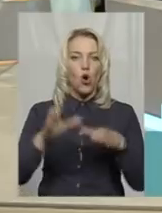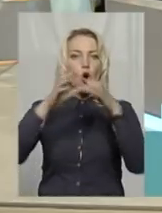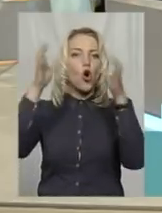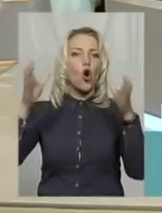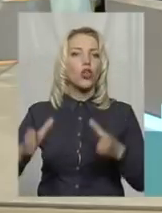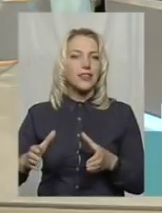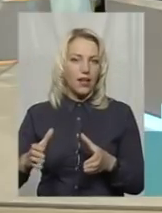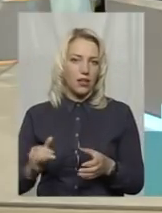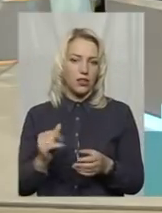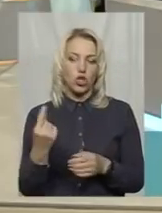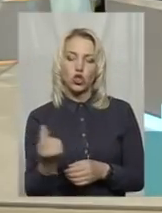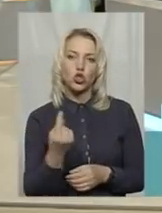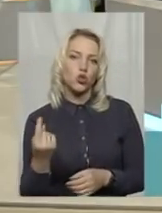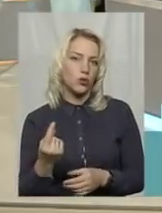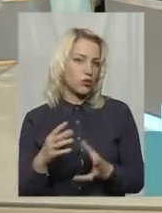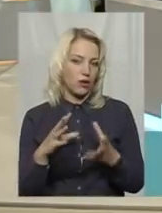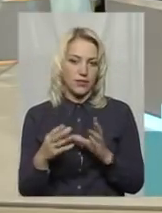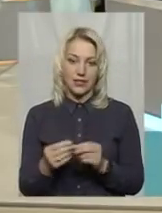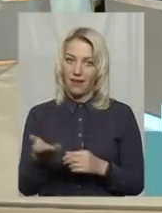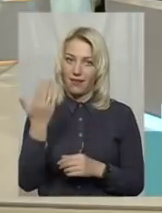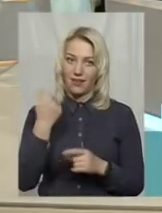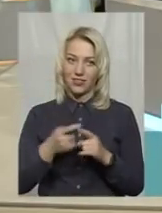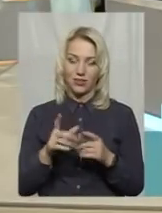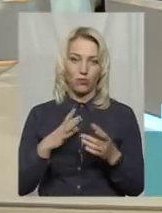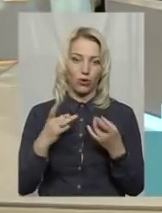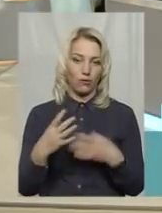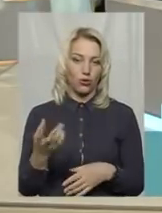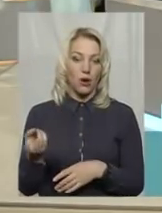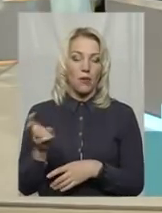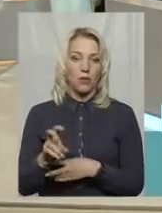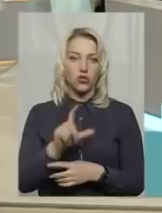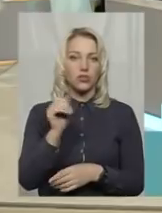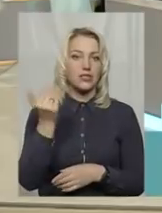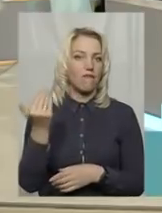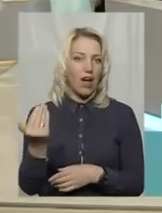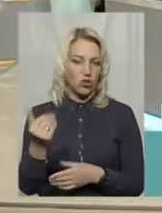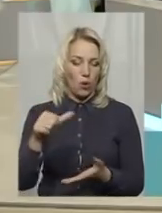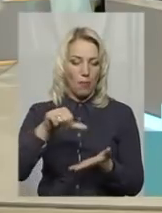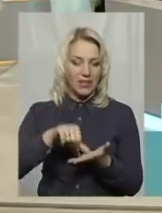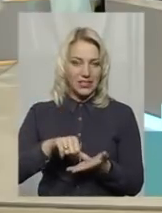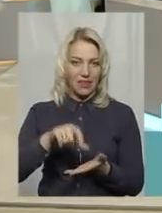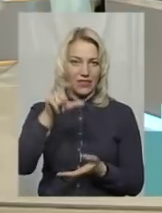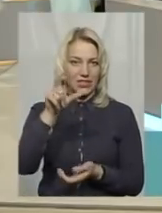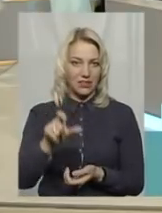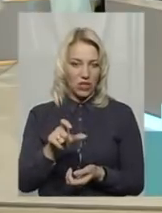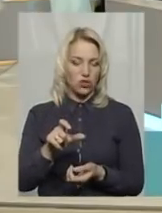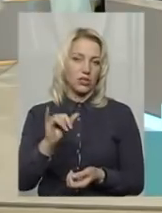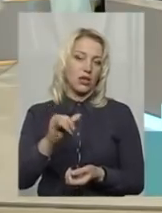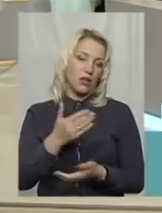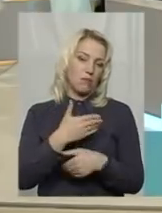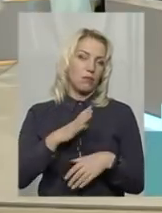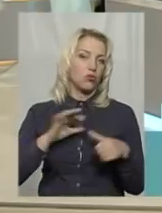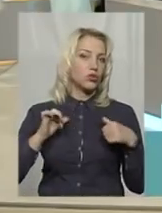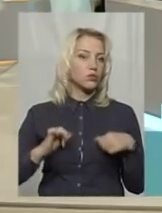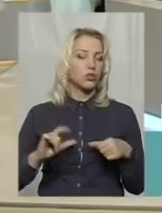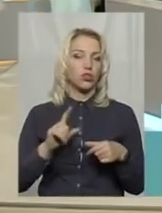щочика і все. Раніше було це проще, прийшов ваше представництво працівник, і ми були спокійні, що